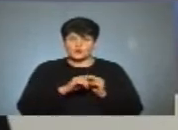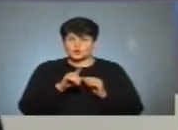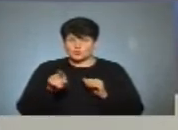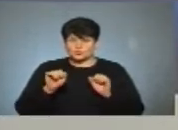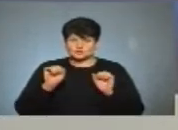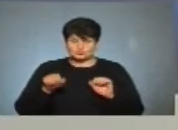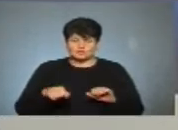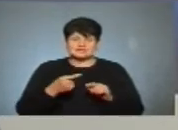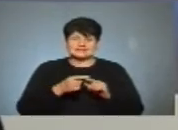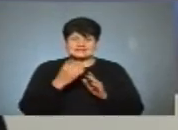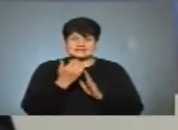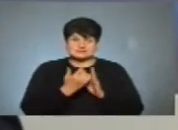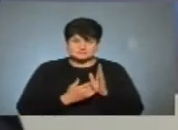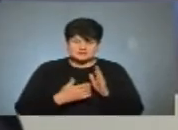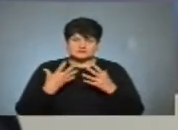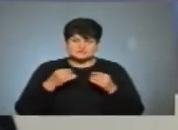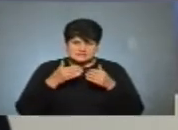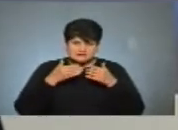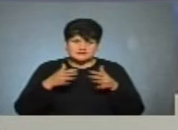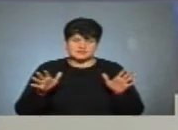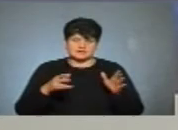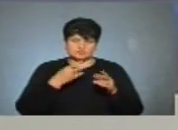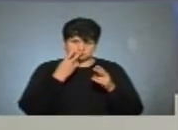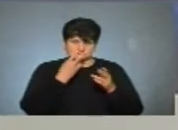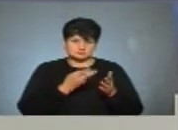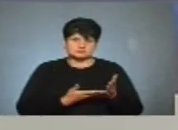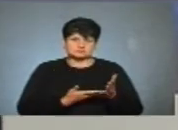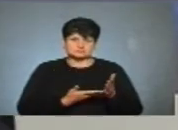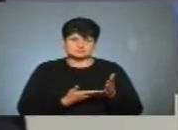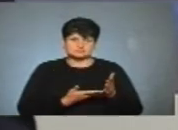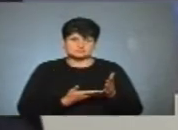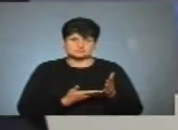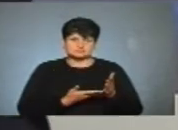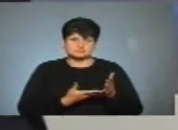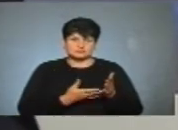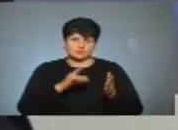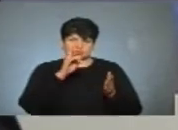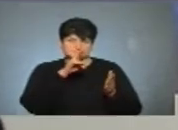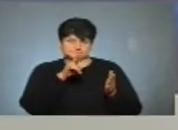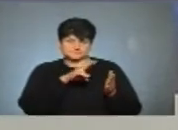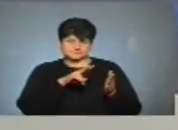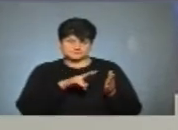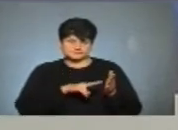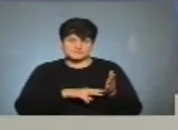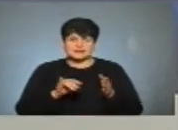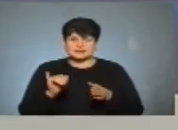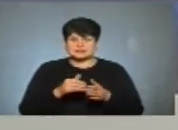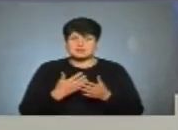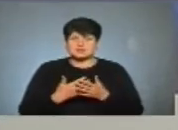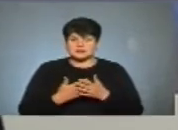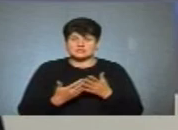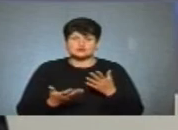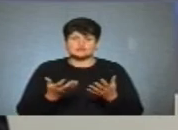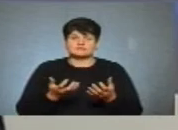може, оці списки, в принципі, вже всі вони є в відкритому доступі. Можете це все глянути. І, наприклад, якщо